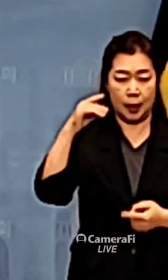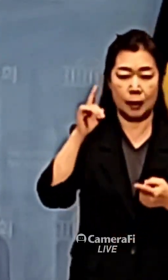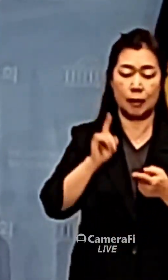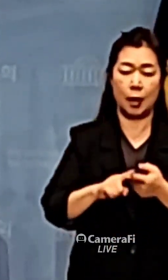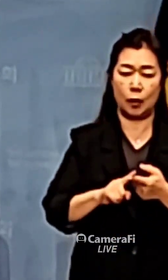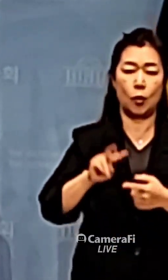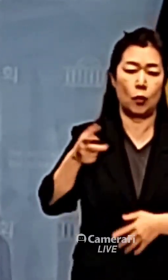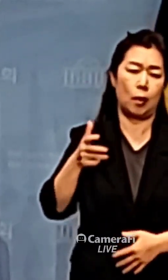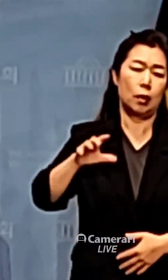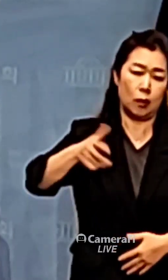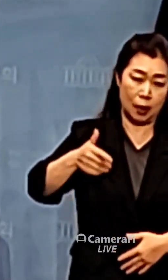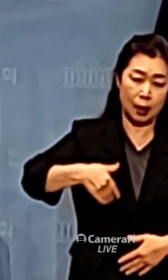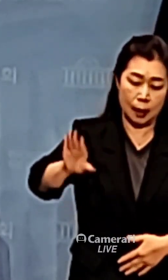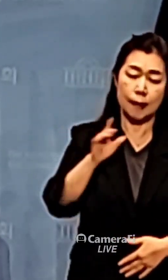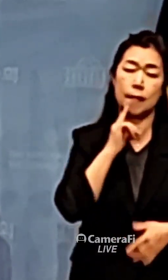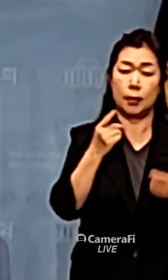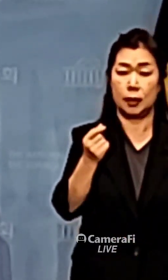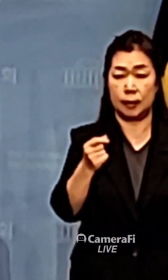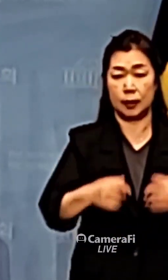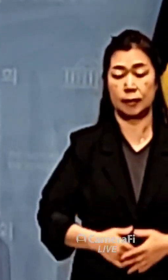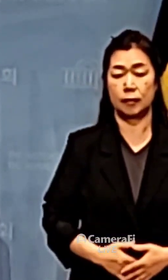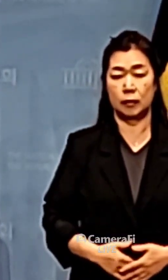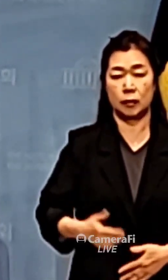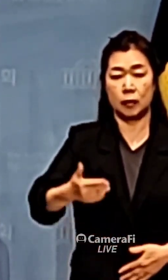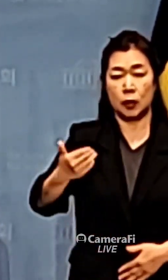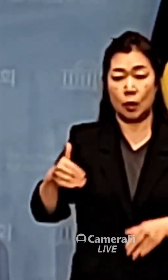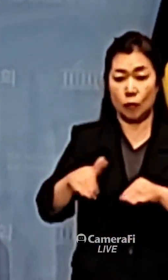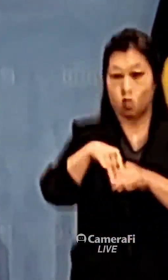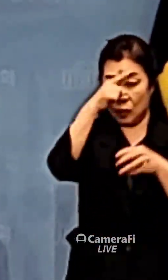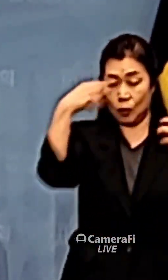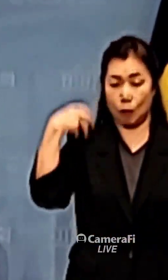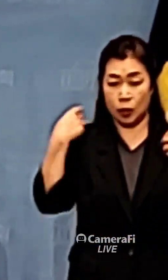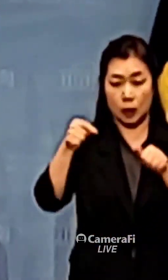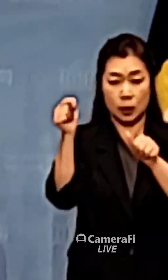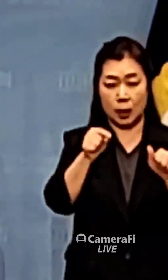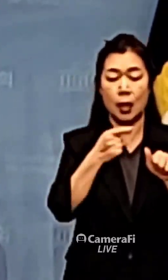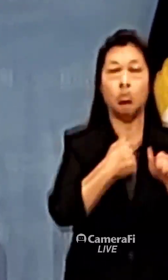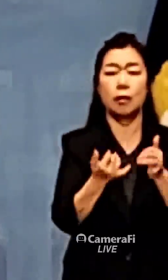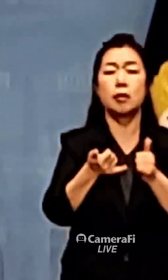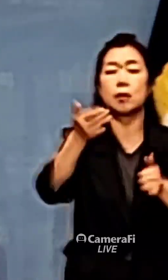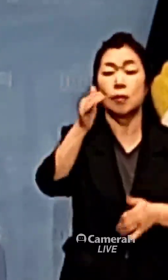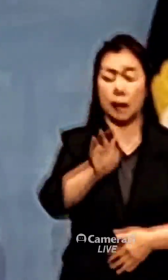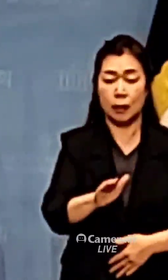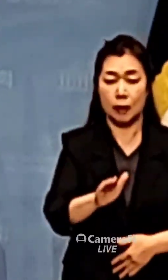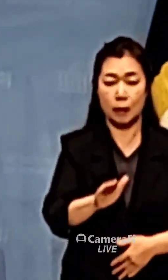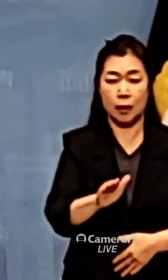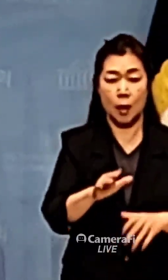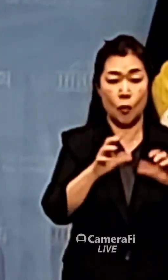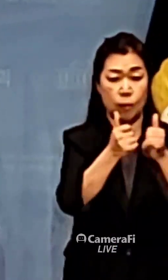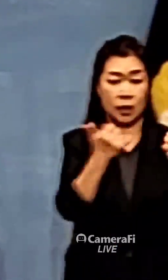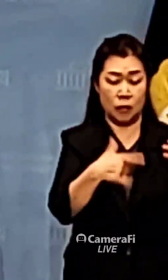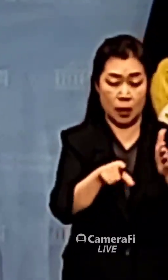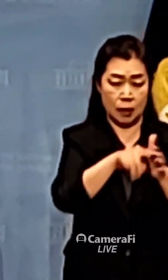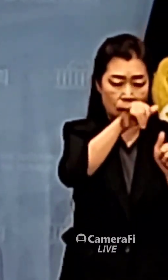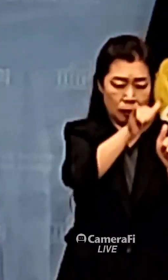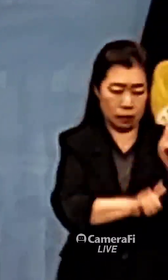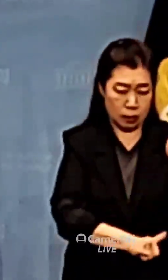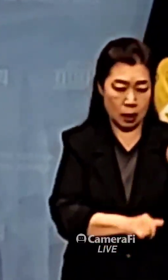전임 정권 이사라도 권력자가 아닌 국민을 위해 능력과 소신으로 인기해왔다면